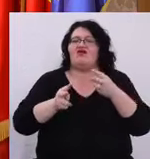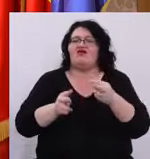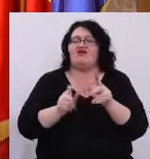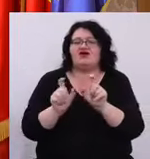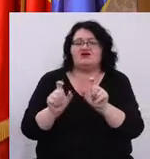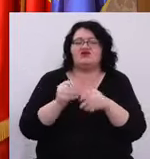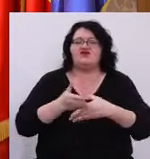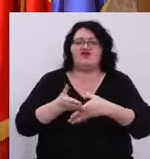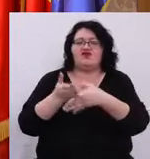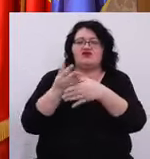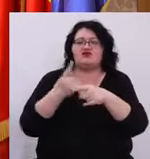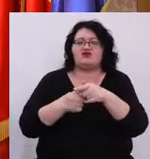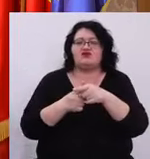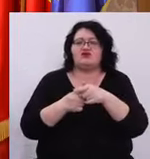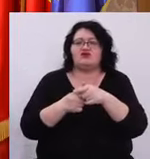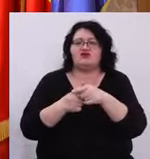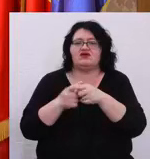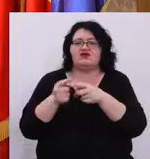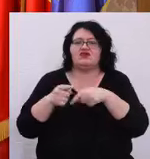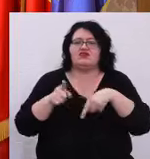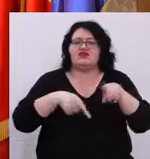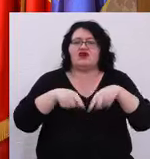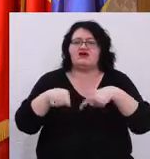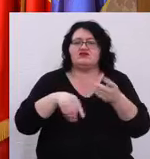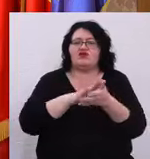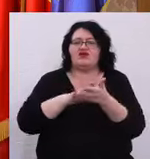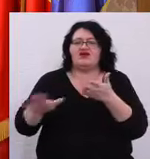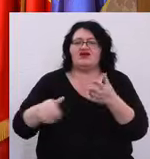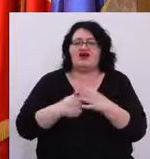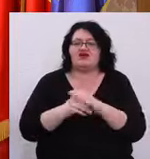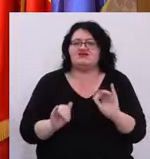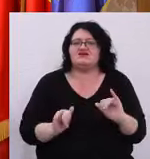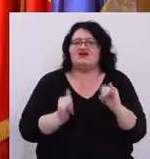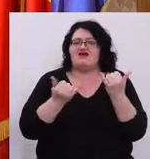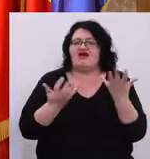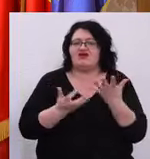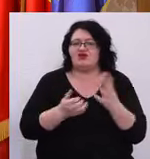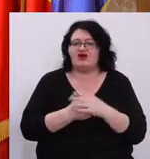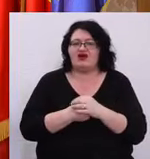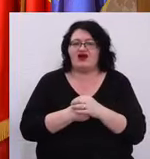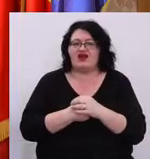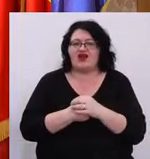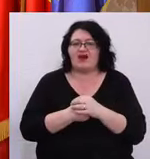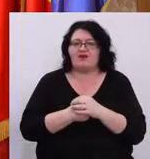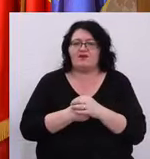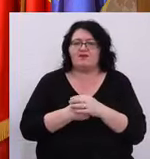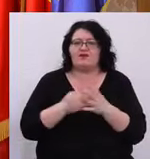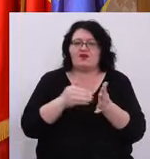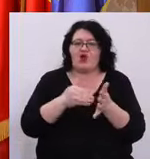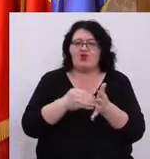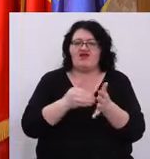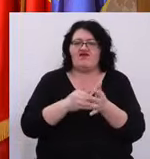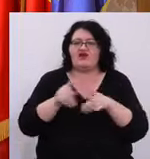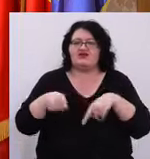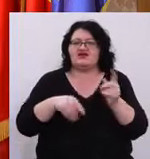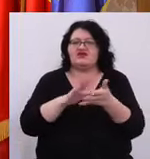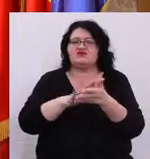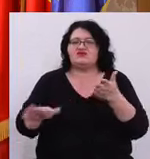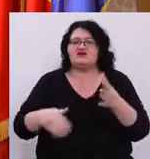sprijinite, inclusiv cu transport gratuit în cazul în care necesită